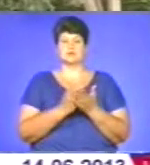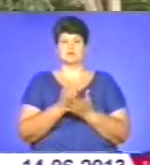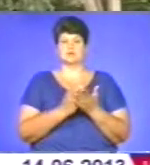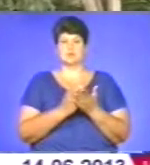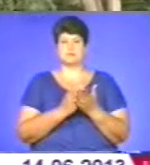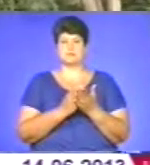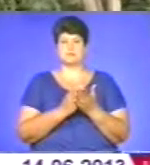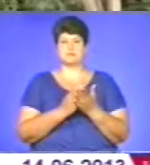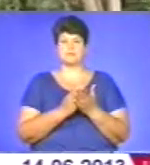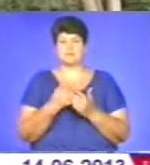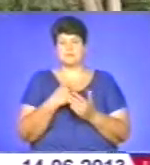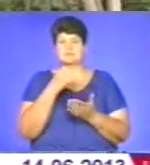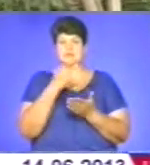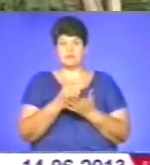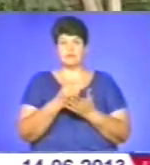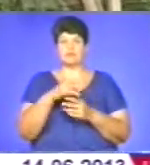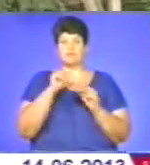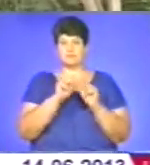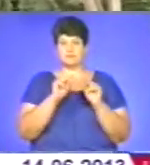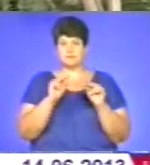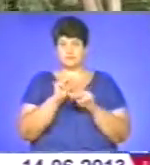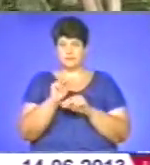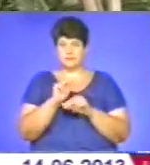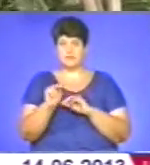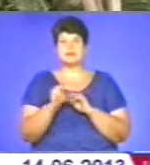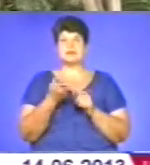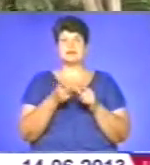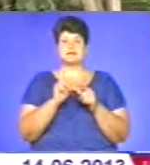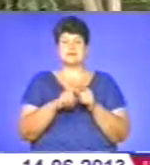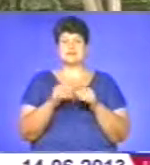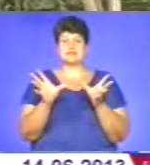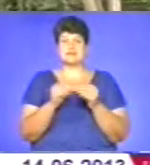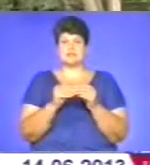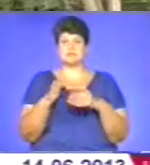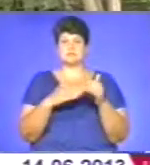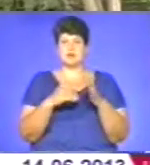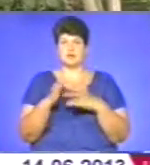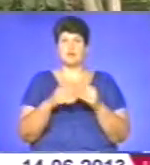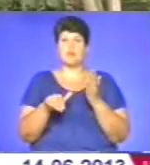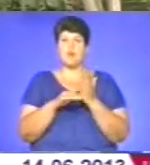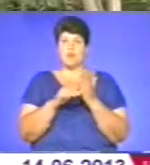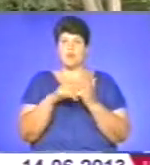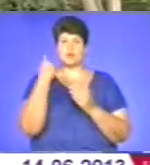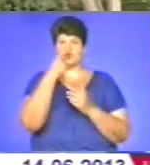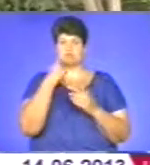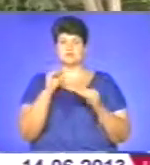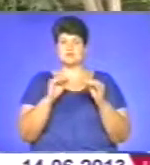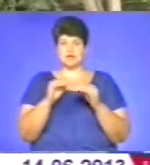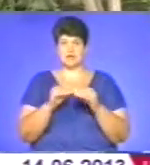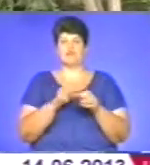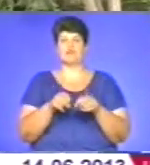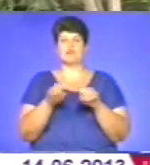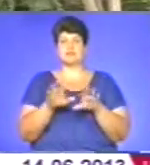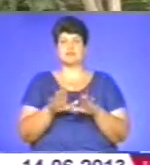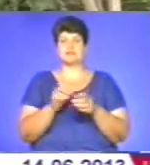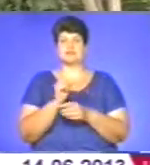І такі, я би сказав, теоретично практичні заняття, поєднані з практикою, допомагають особовому складу вирішувати поставлені перед ними завдання.